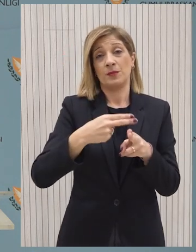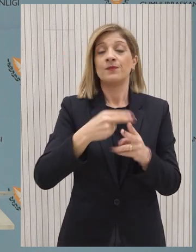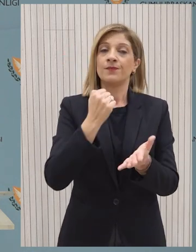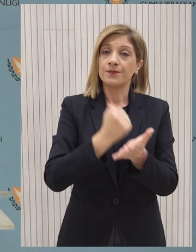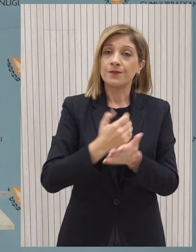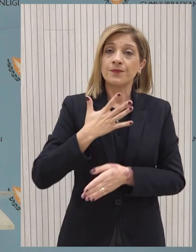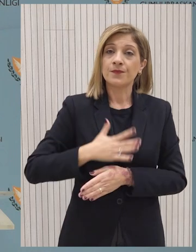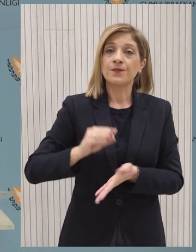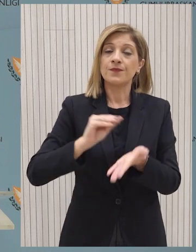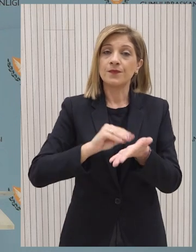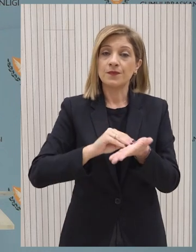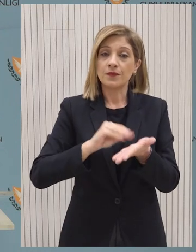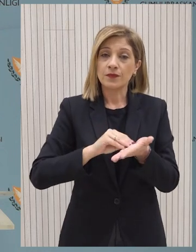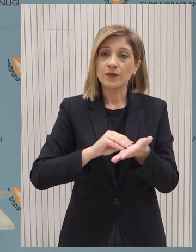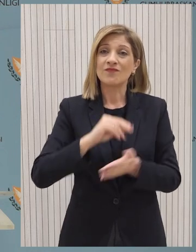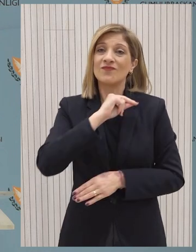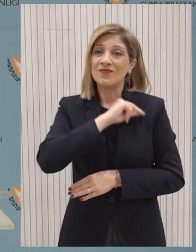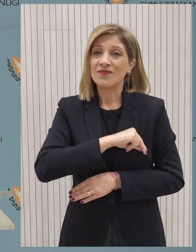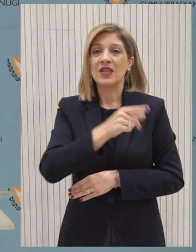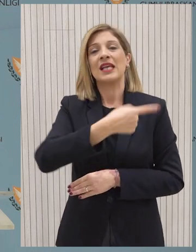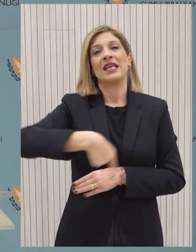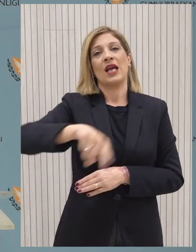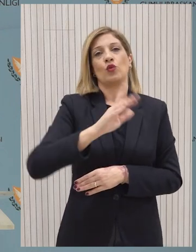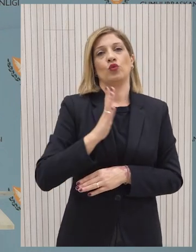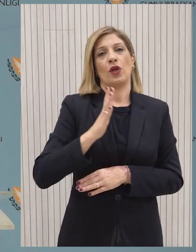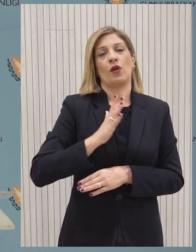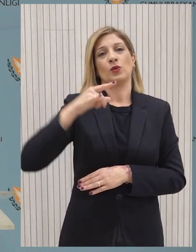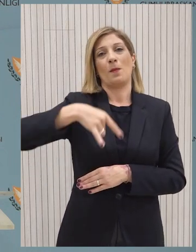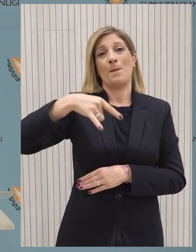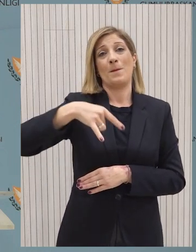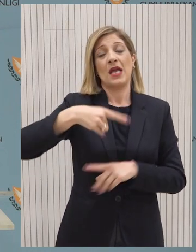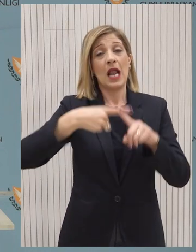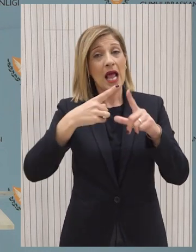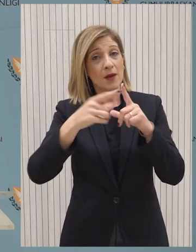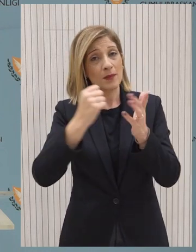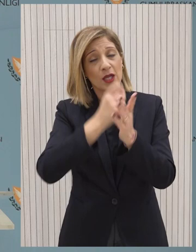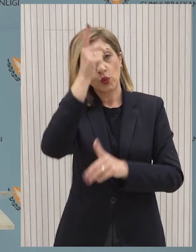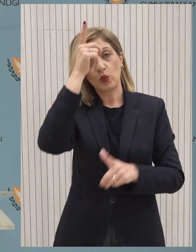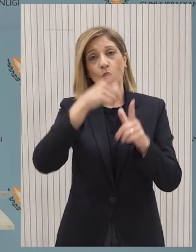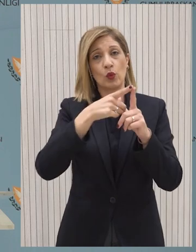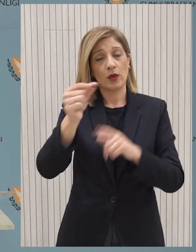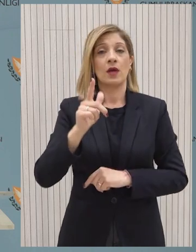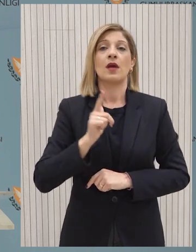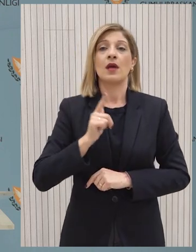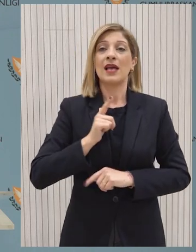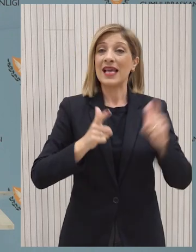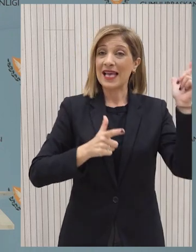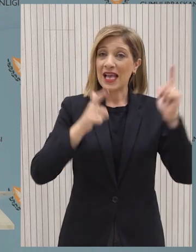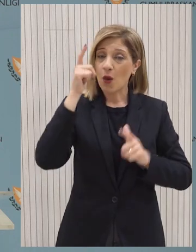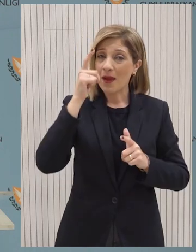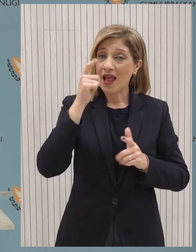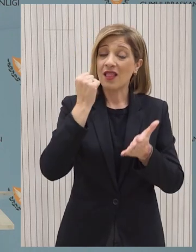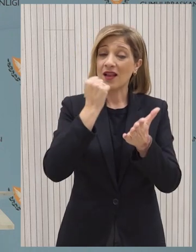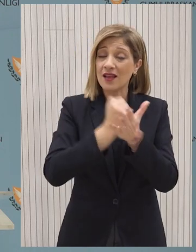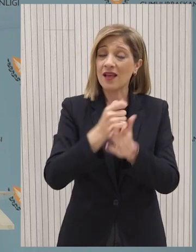αφετέρου περιλαμβάνει πρόνοιες επωφελής για όλους τους κατοίκους της πύλας, ελληνοκύπρους και τουρκοκύπρους. Αναμένουμε από τα ΕΕ και την